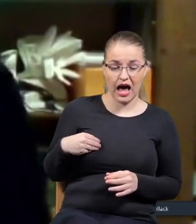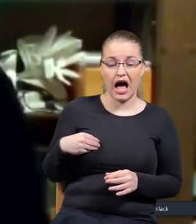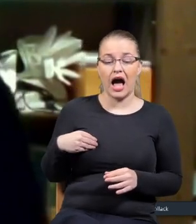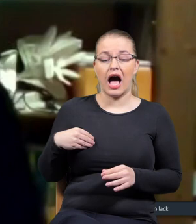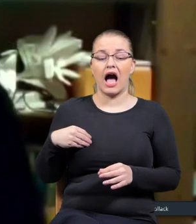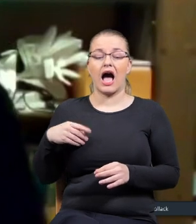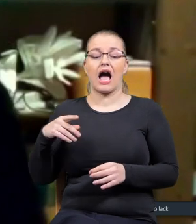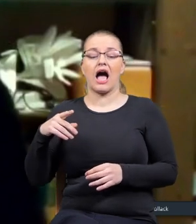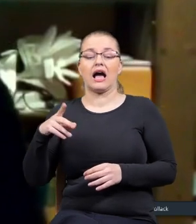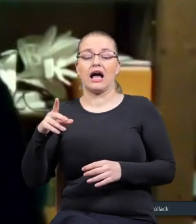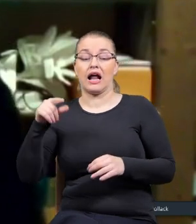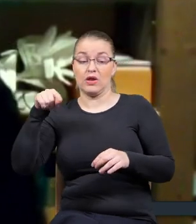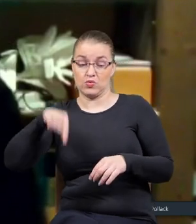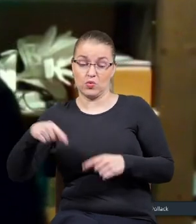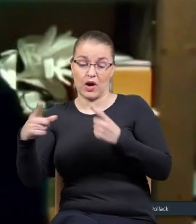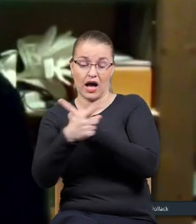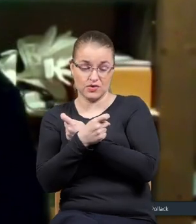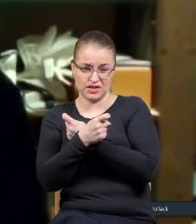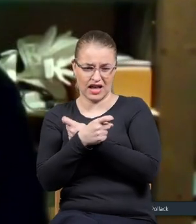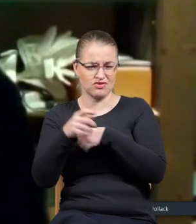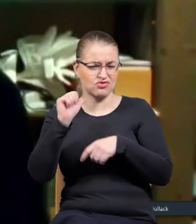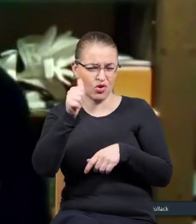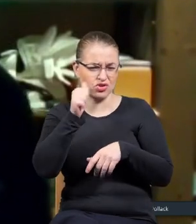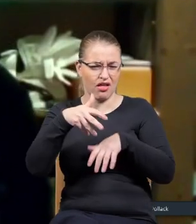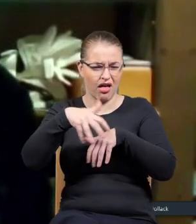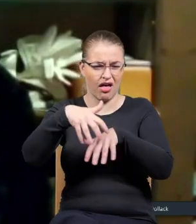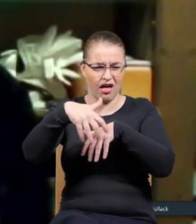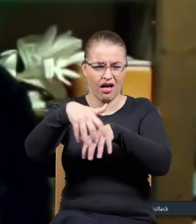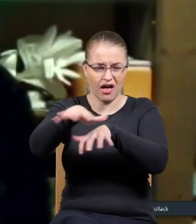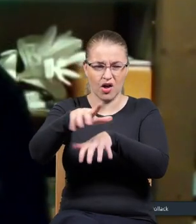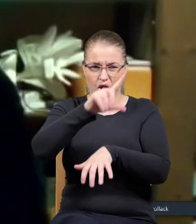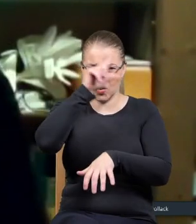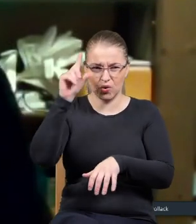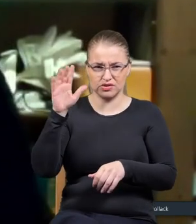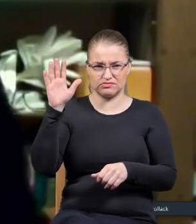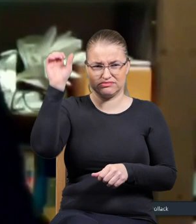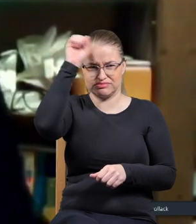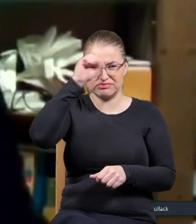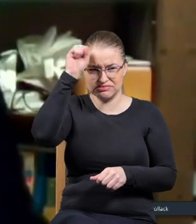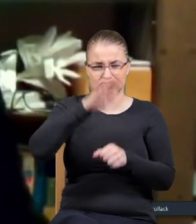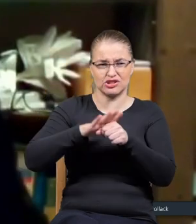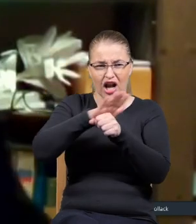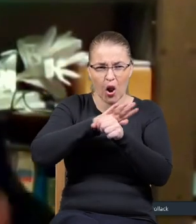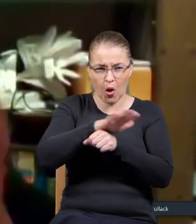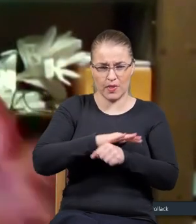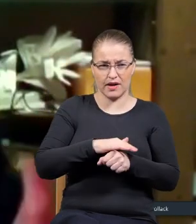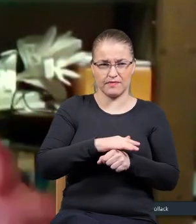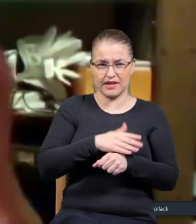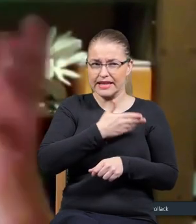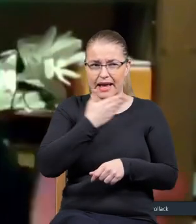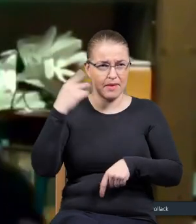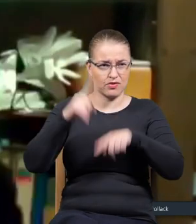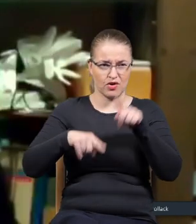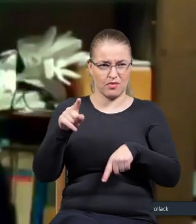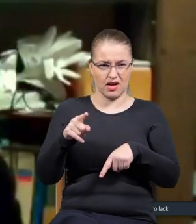a to ludzi, no trzeba powiedzieć, obłąkanych. Prawda? One nie są normalni, przecież one wierzą